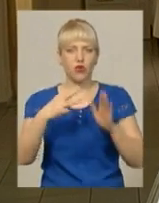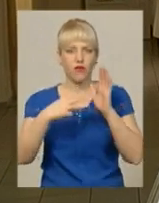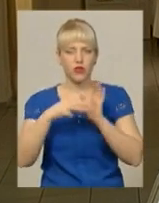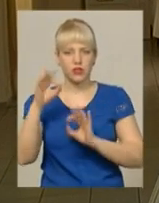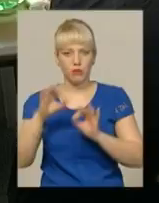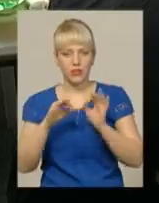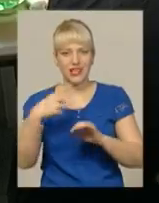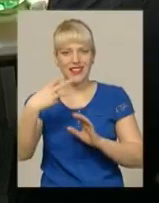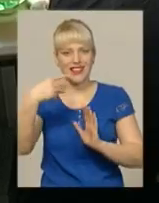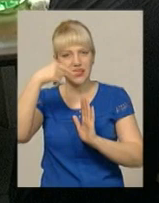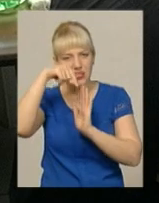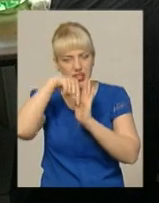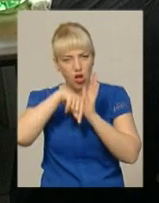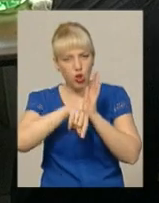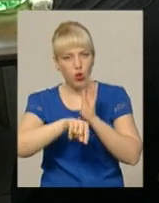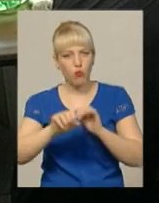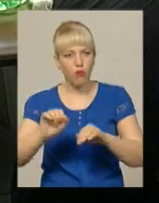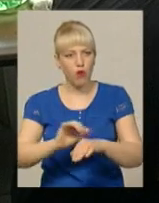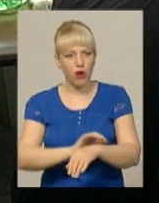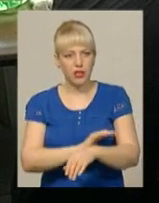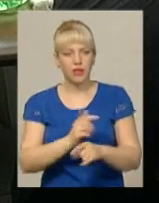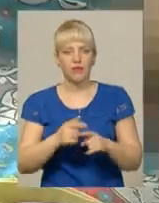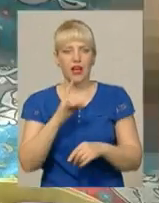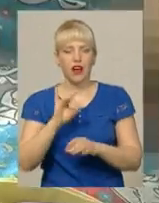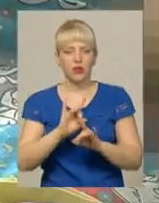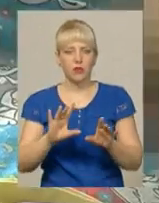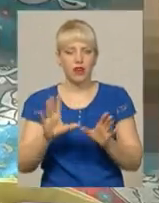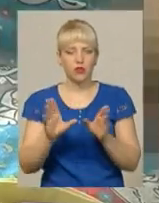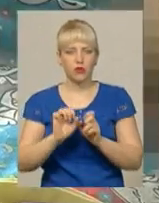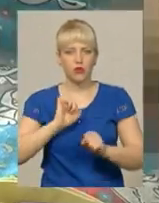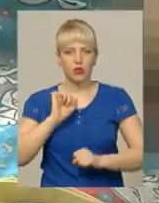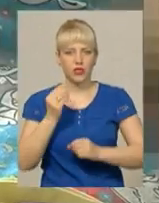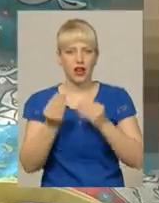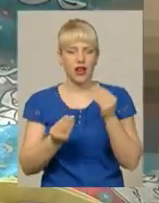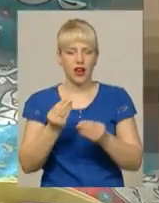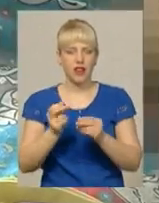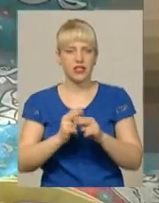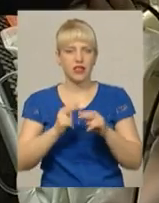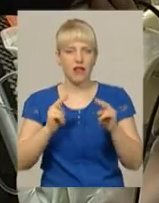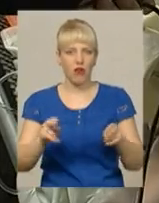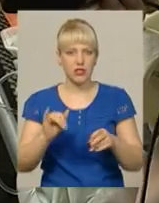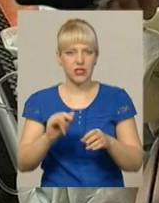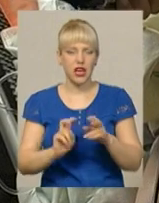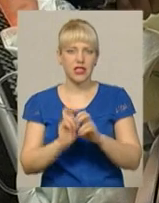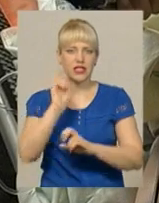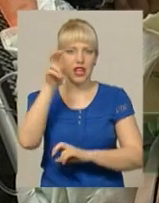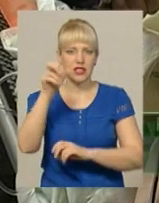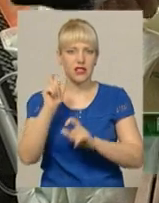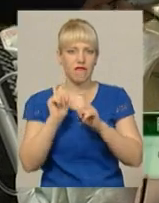30 глибоких. Родіон пояснює, разом з приятелями грались на залізничному вокзалі. Згодом школяр заліз на вагон. Я,